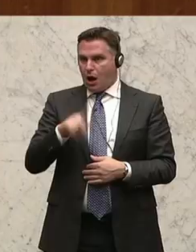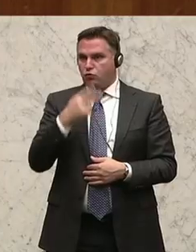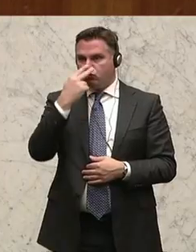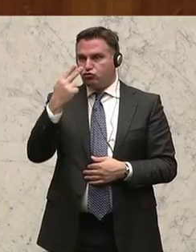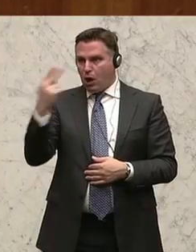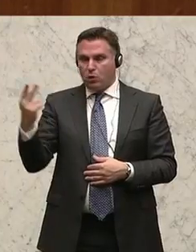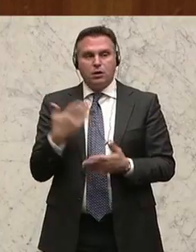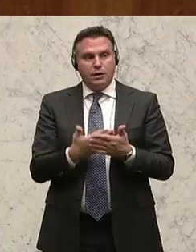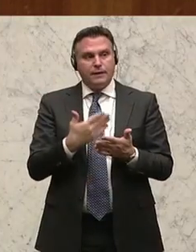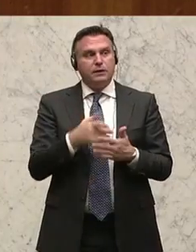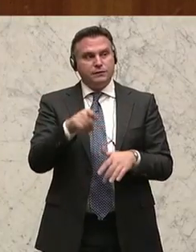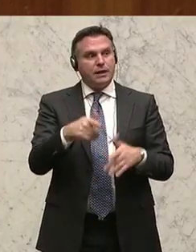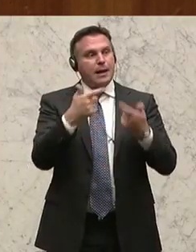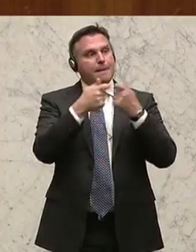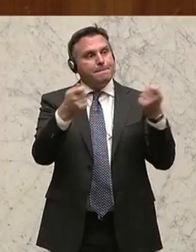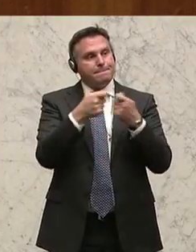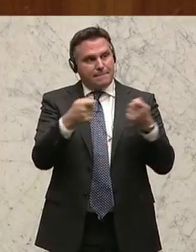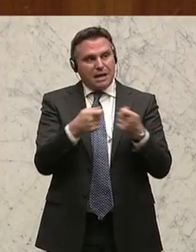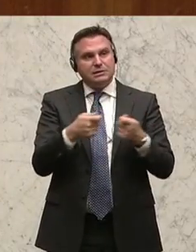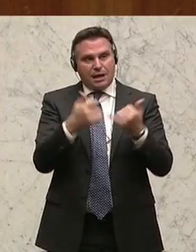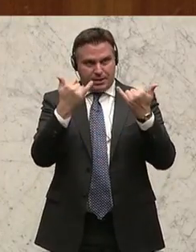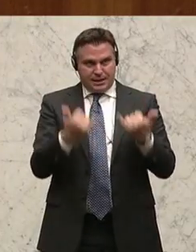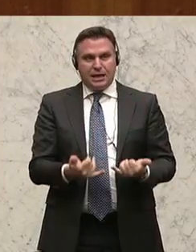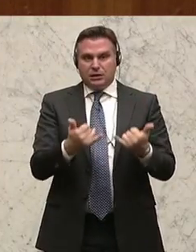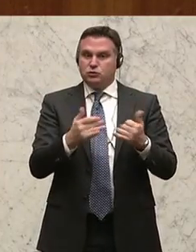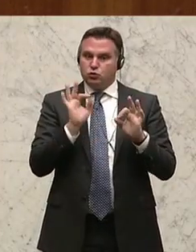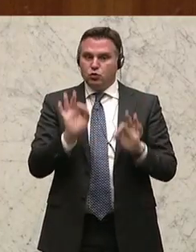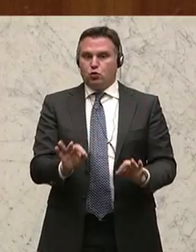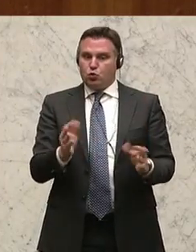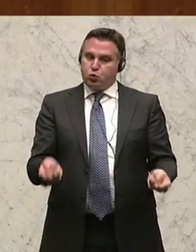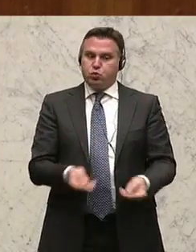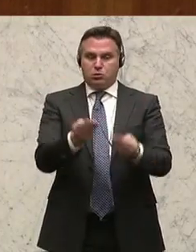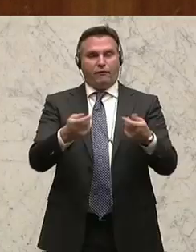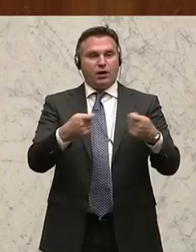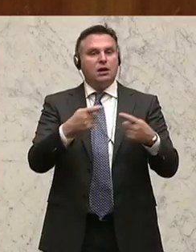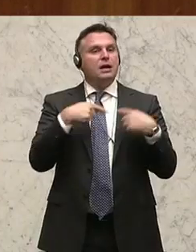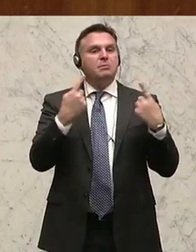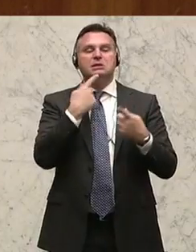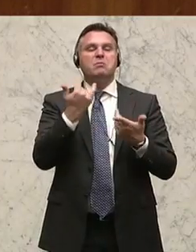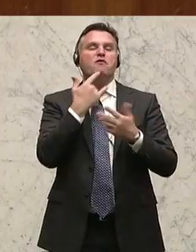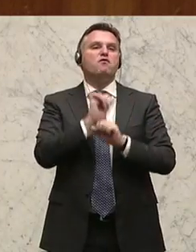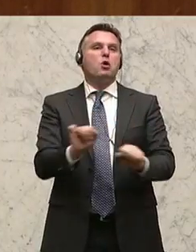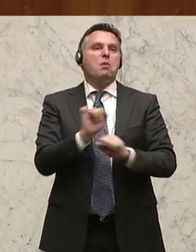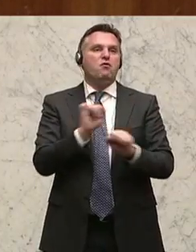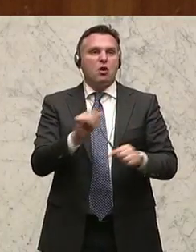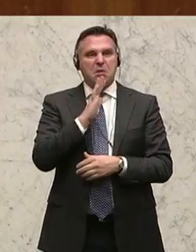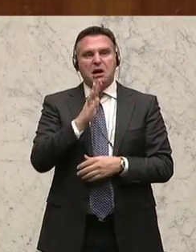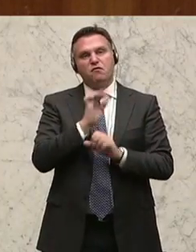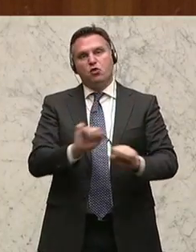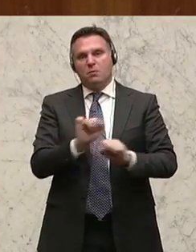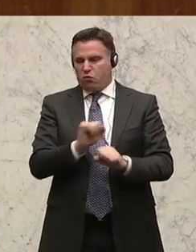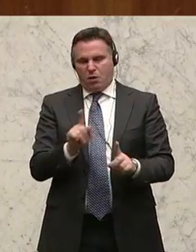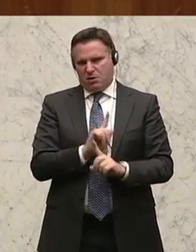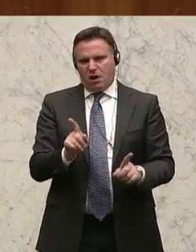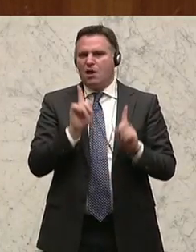dass wir also diese Maßnahmen, die wir jetzt gesetzt haben, auch entsprechend verkaufen. Wir können nicht immer nur sagen, es ist alles so furchtbar. Wir müssen schauen, dass wir also